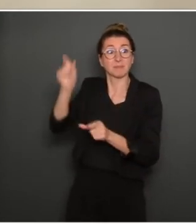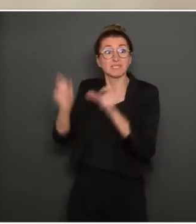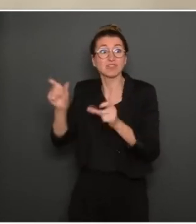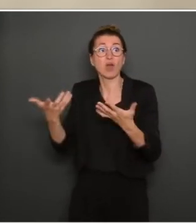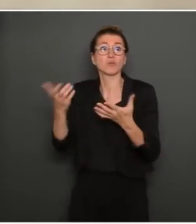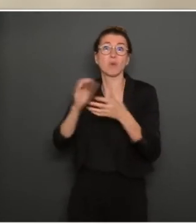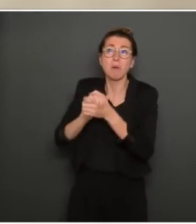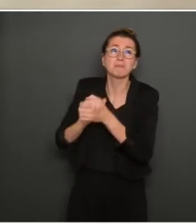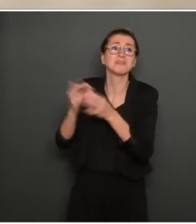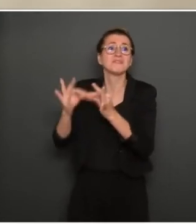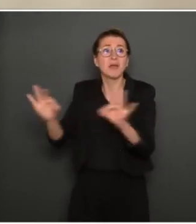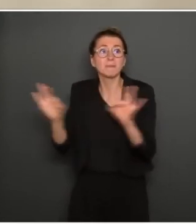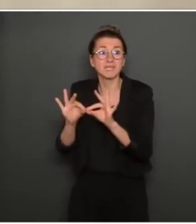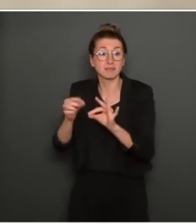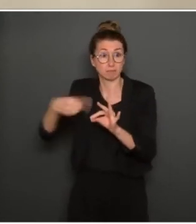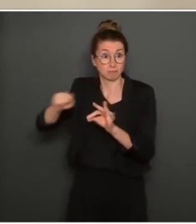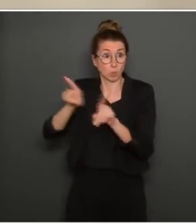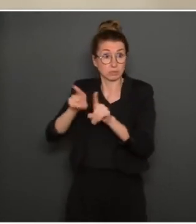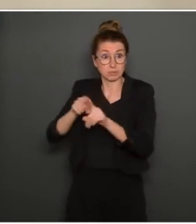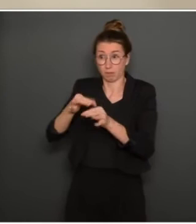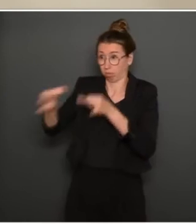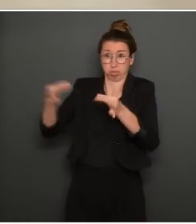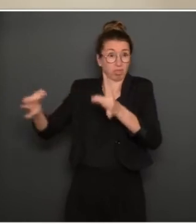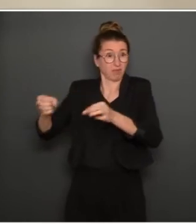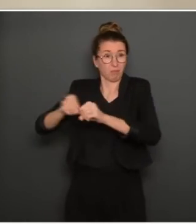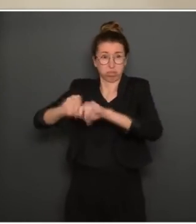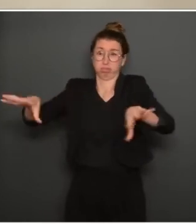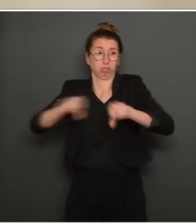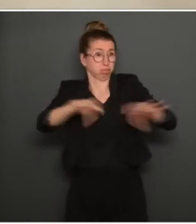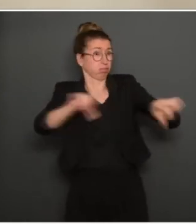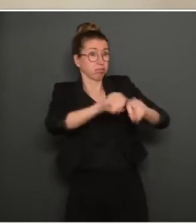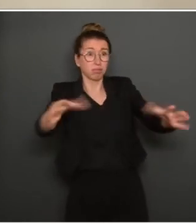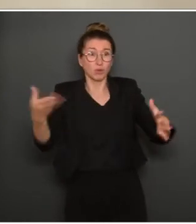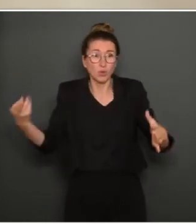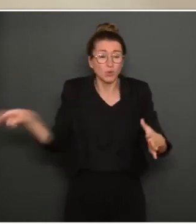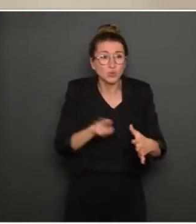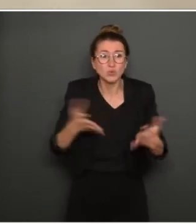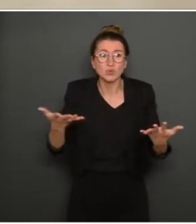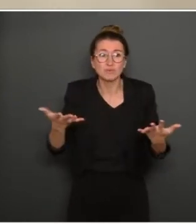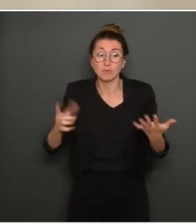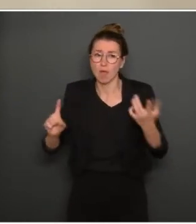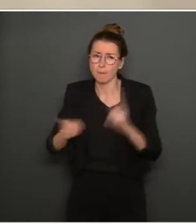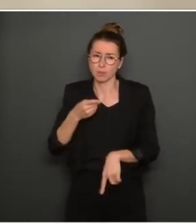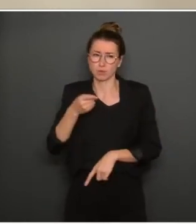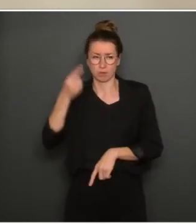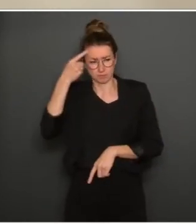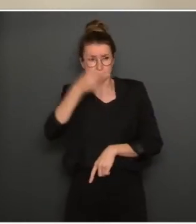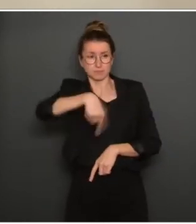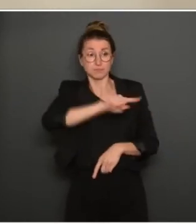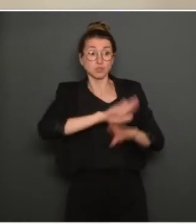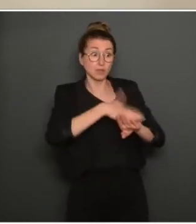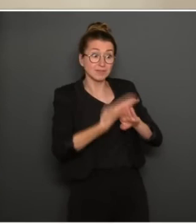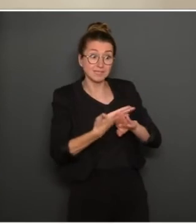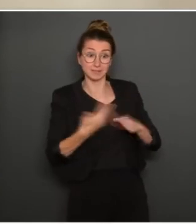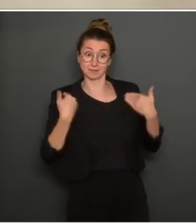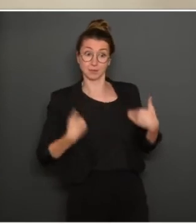un risque pour la population en général. Alors pensez, s'il vous plaît, votre santé, pensez aussi, s'il vous plaît, à celle